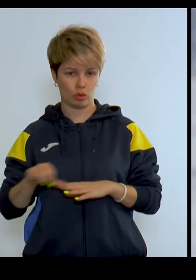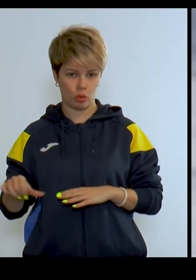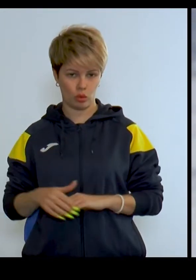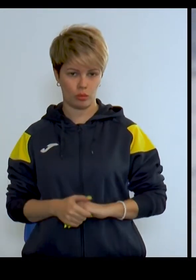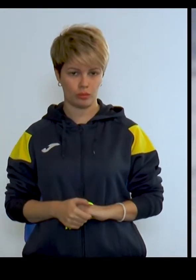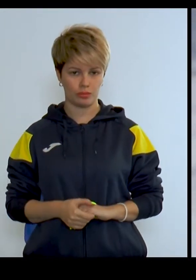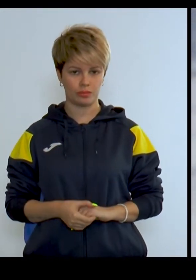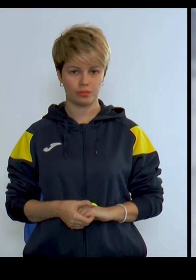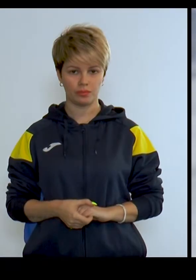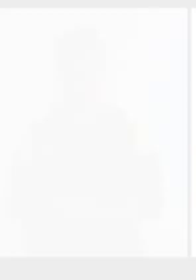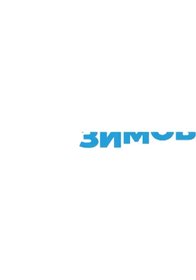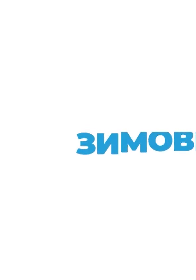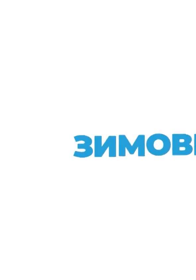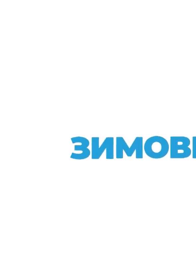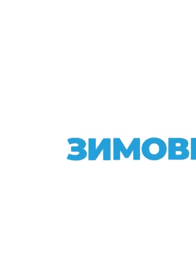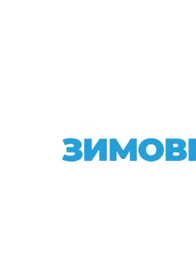за кордоном